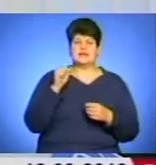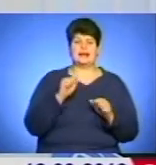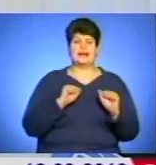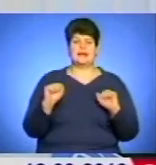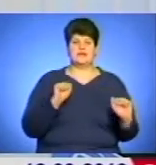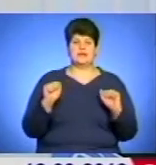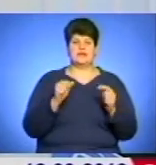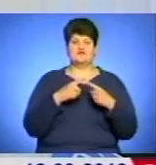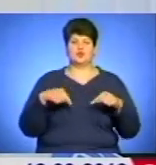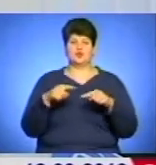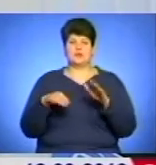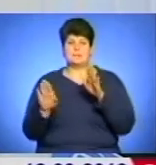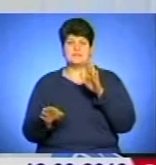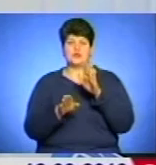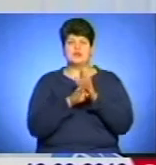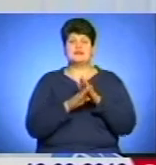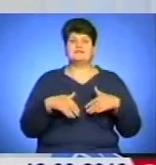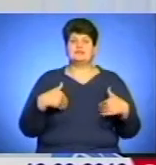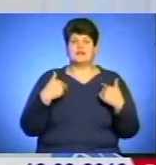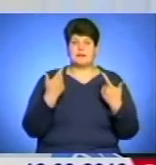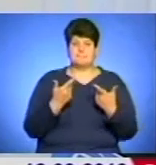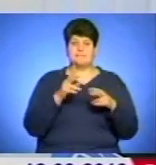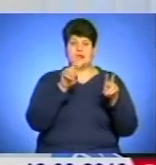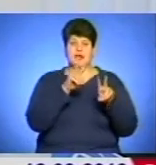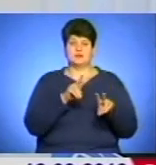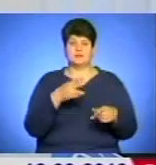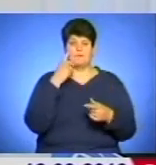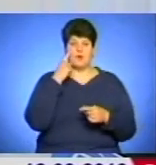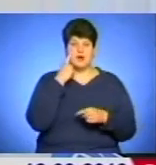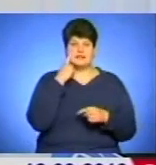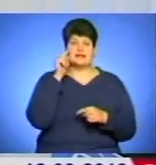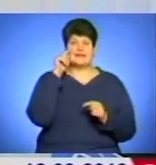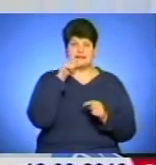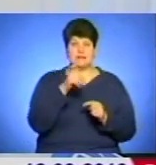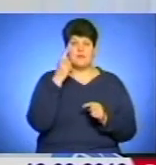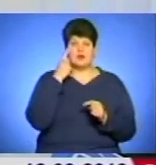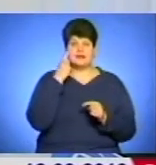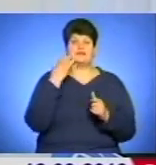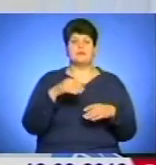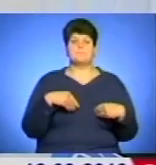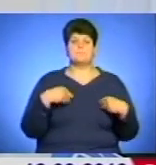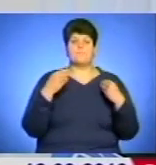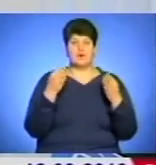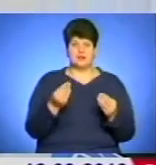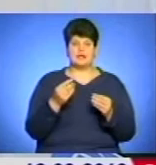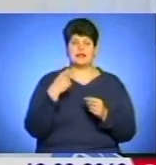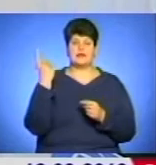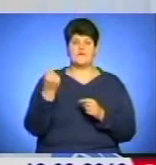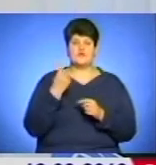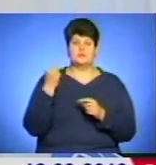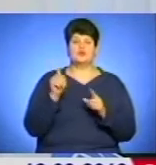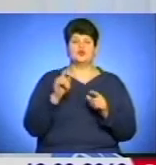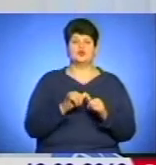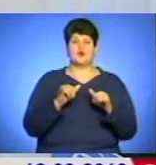структурних підрозділів, звертаються переглянути показники, особливо ті показники, які ви подаєте в область, щодо